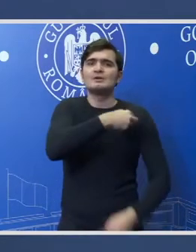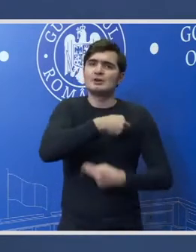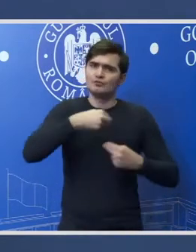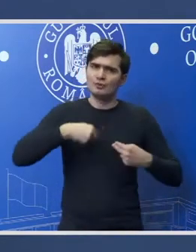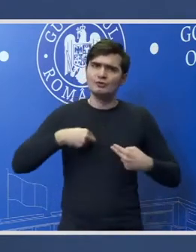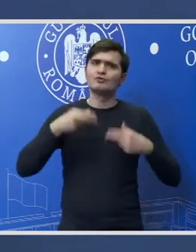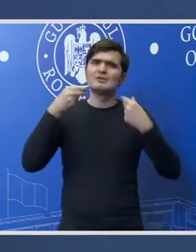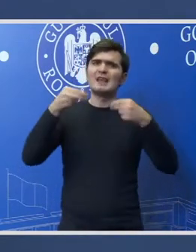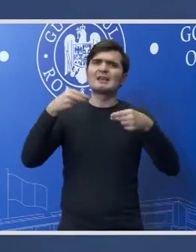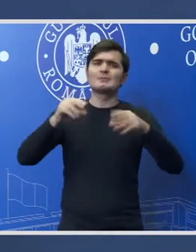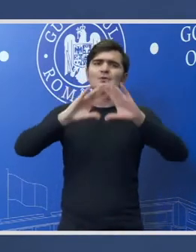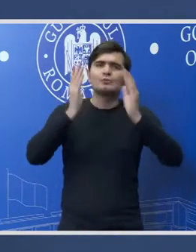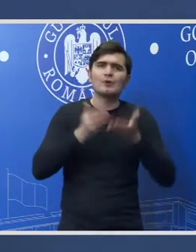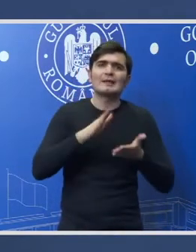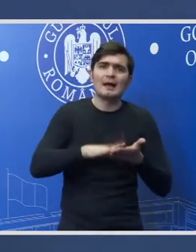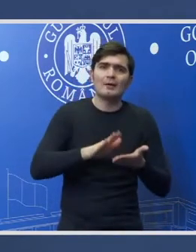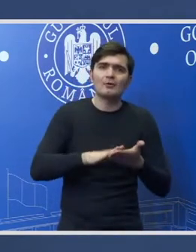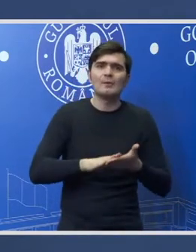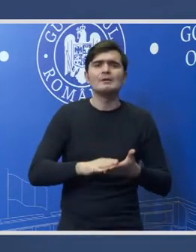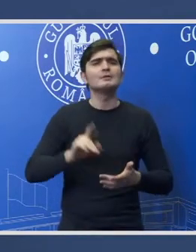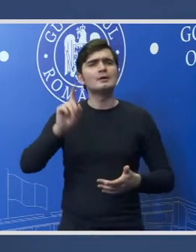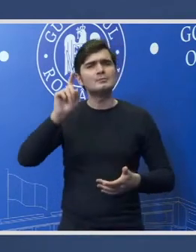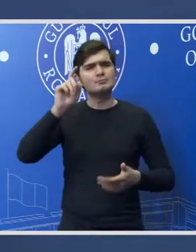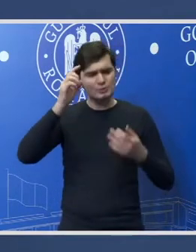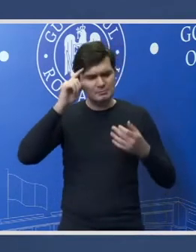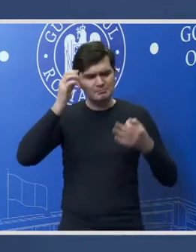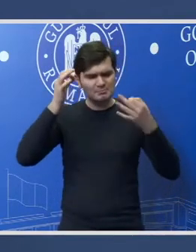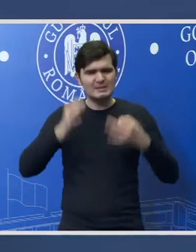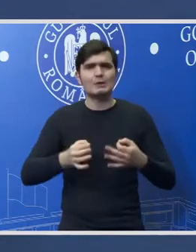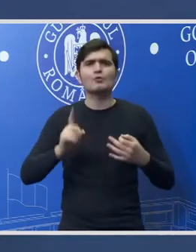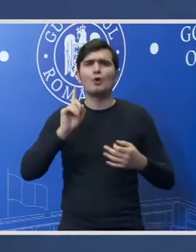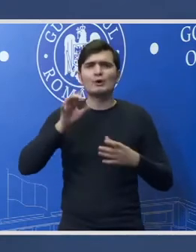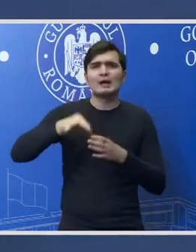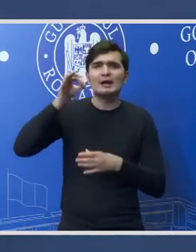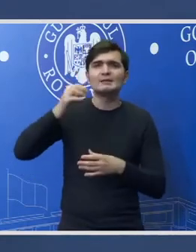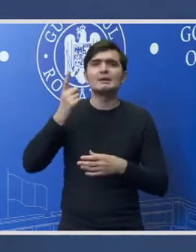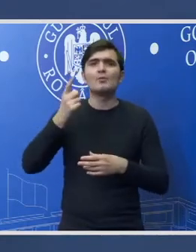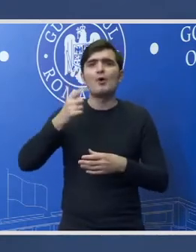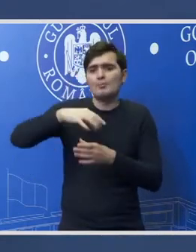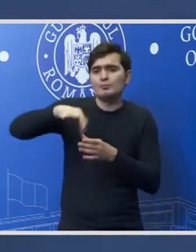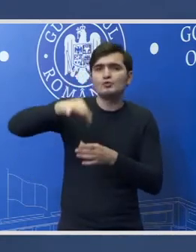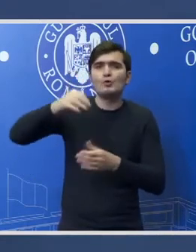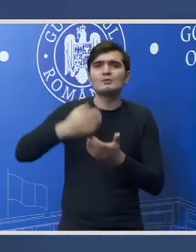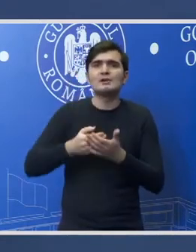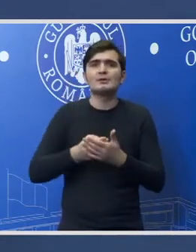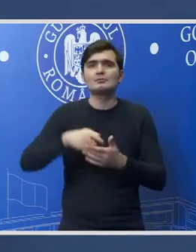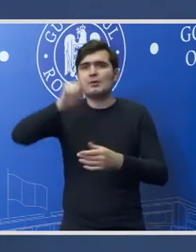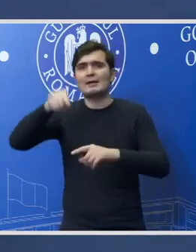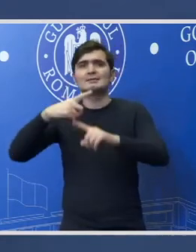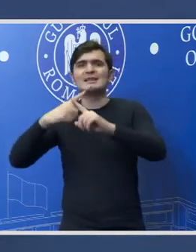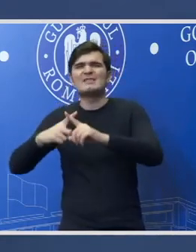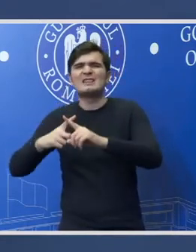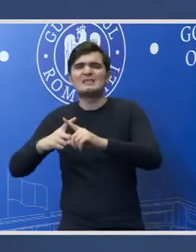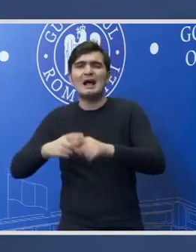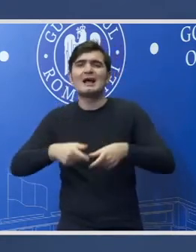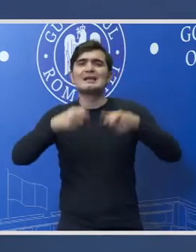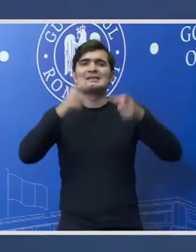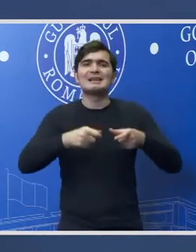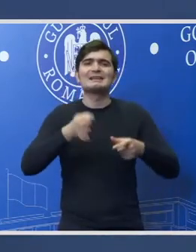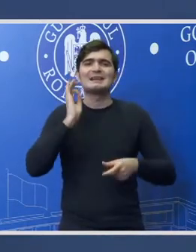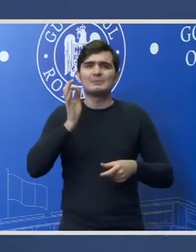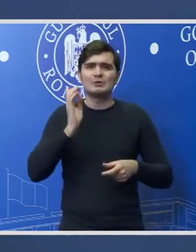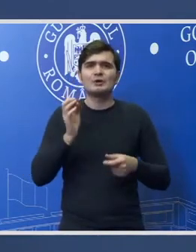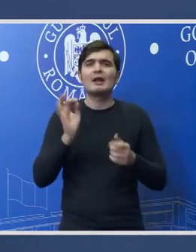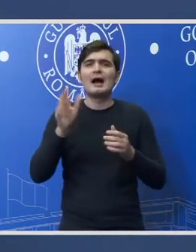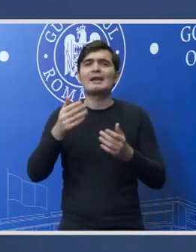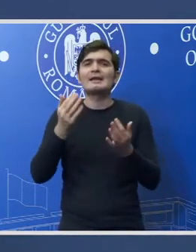argumentele și am certitudinea că vom găsi o soluție pentru a desfința secția specială care are zilele